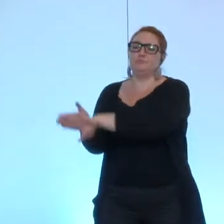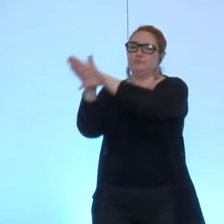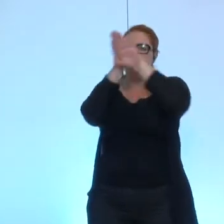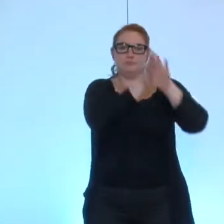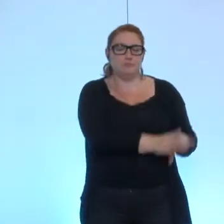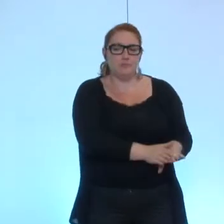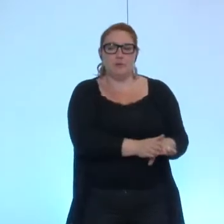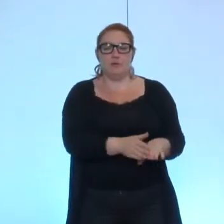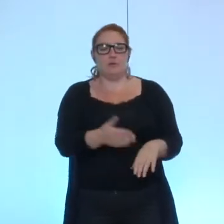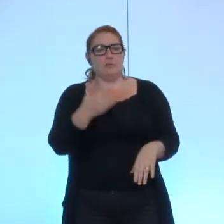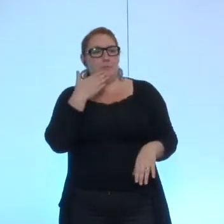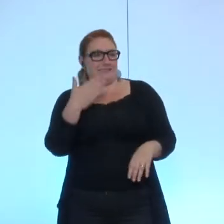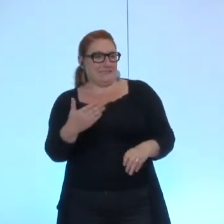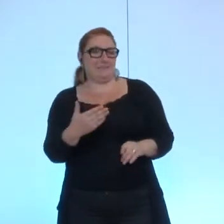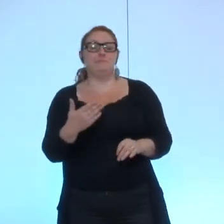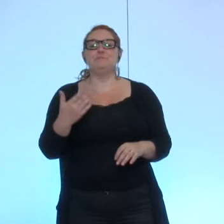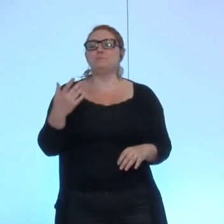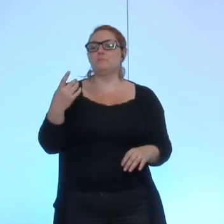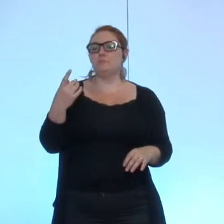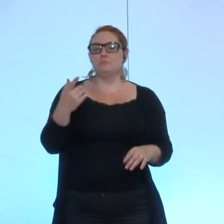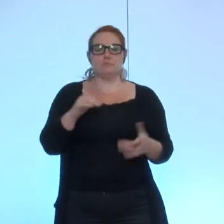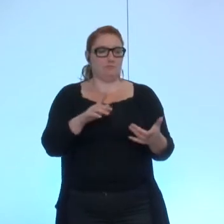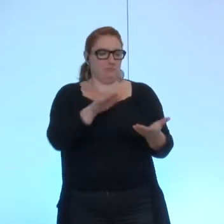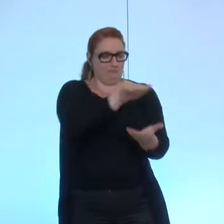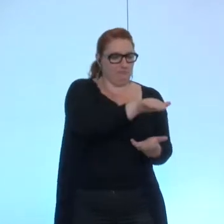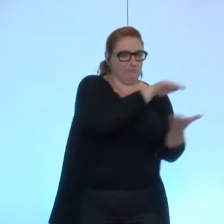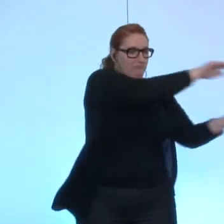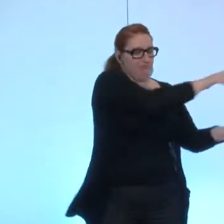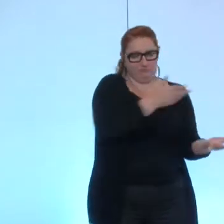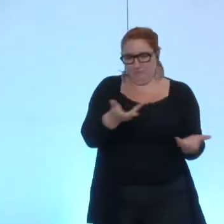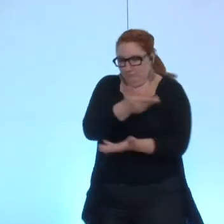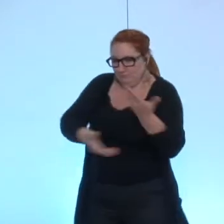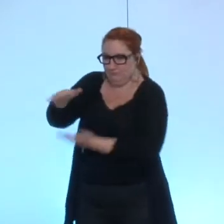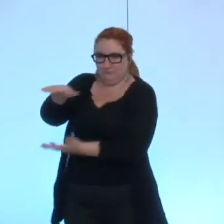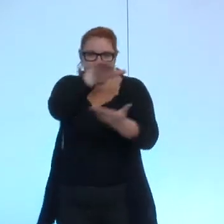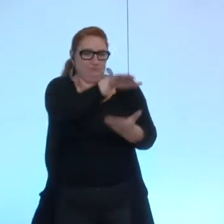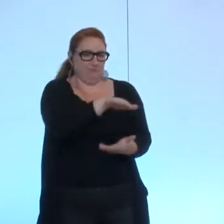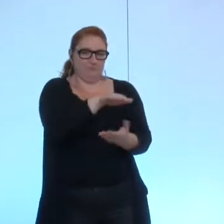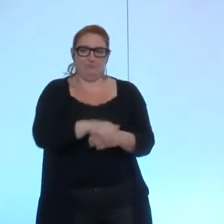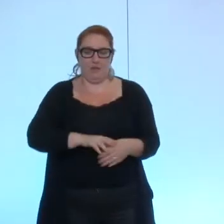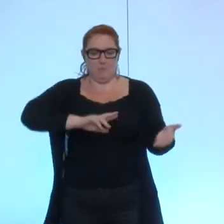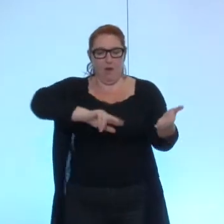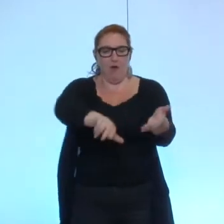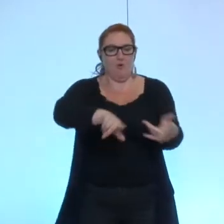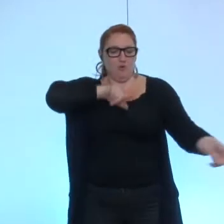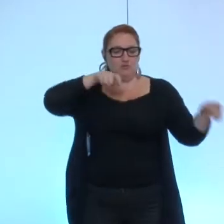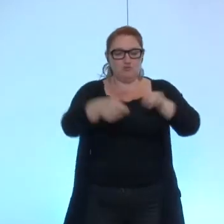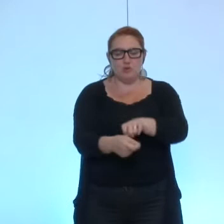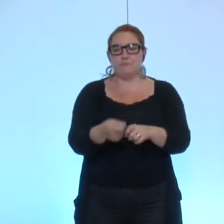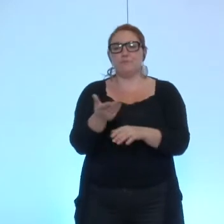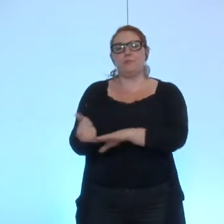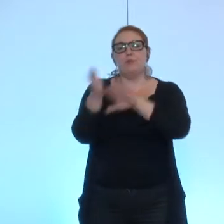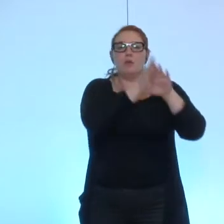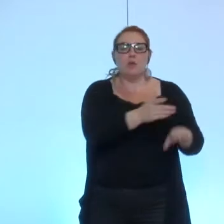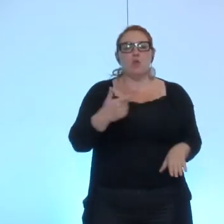je vous remercie hop un petit changement rapide de paraffeur et nous passons à délibération numéro